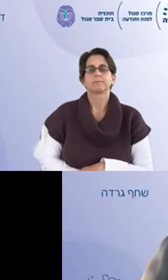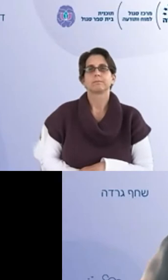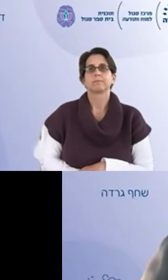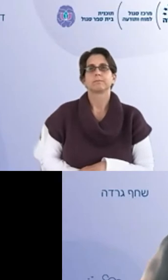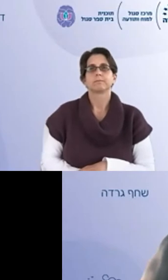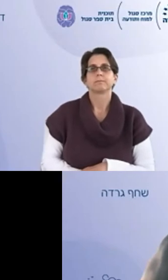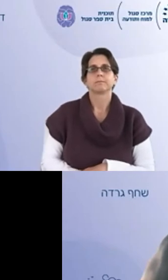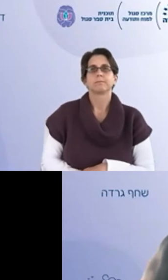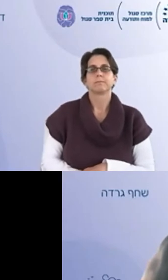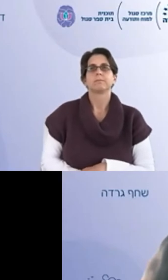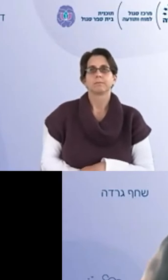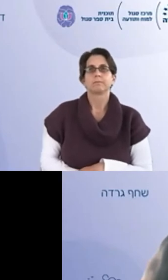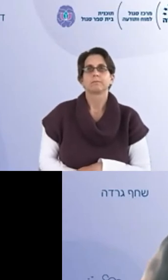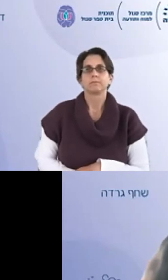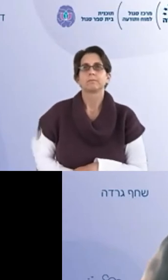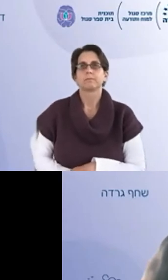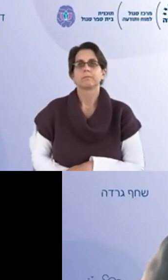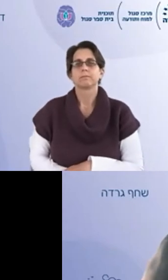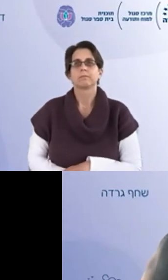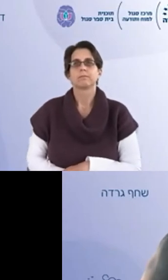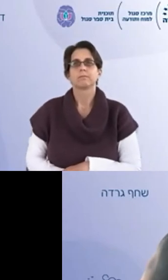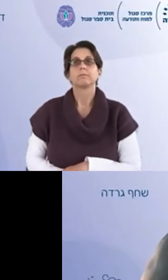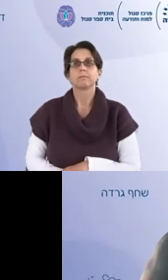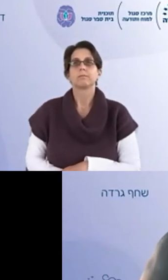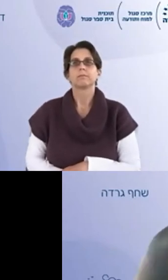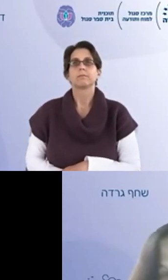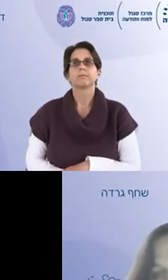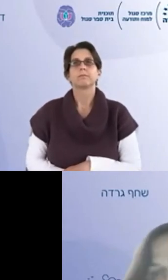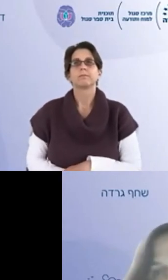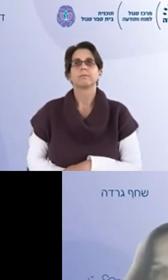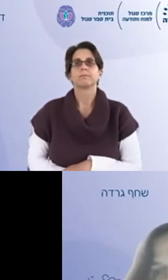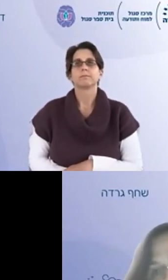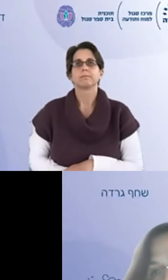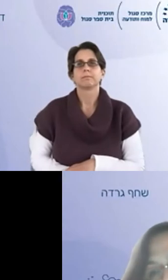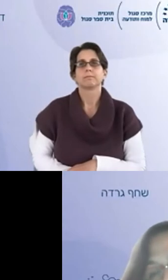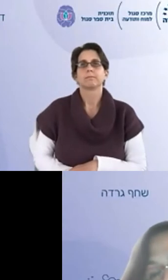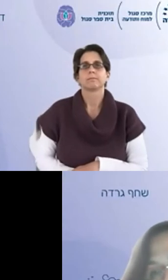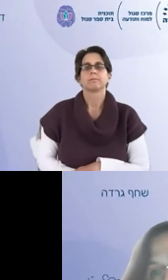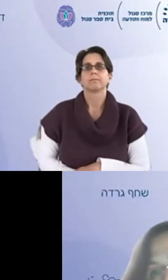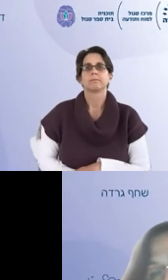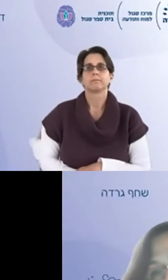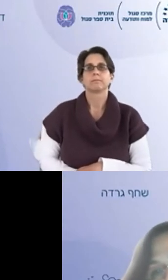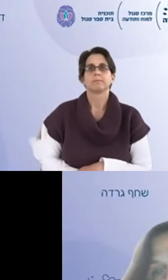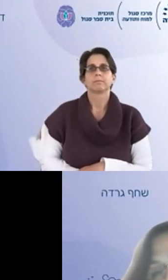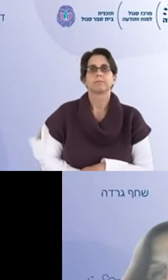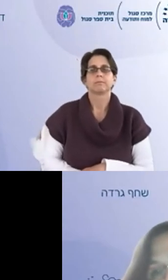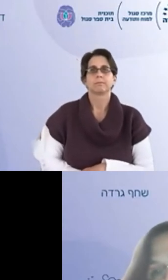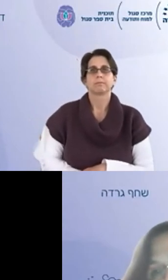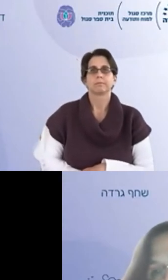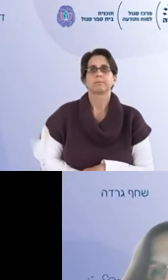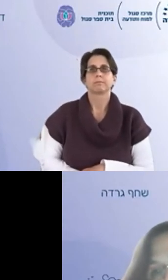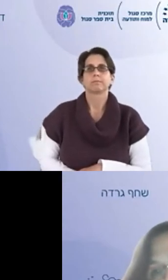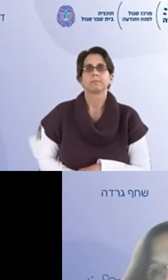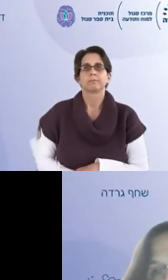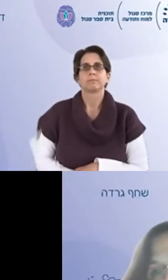הם יומיומיים החלטתי לתת שתי דוגמאות מהיום שלי היום היום שלי התחיל בחמש וחצי בבוקר לפני שהשמש זורחת